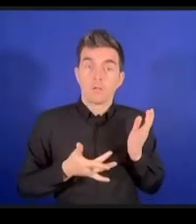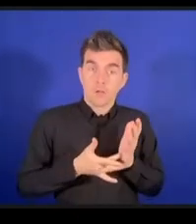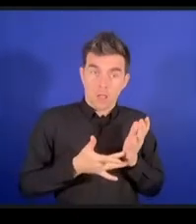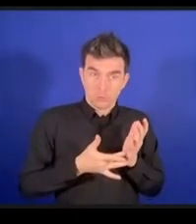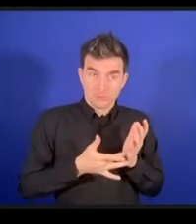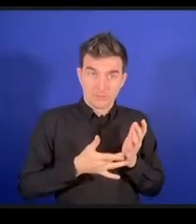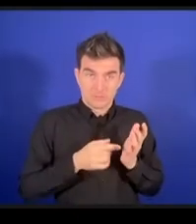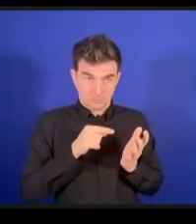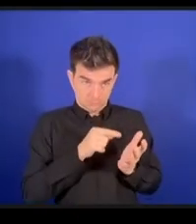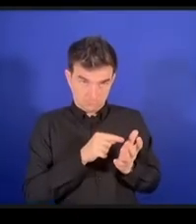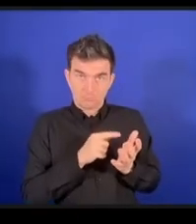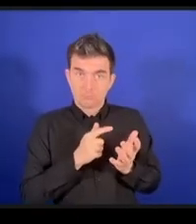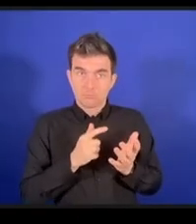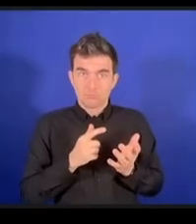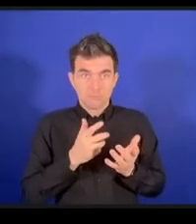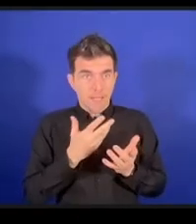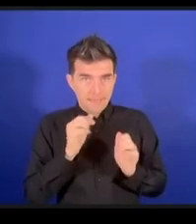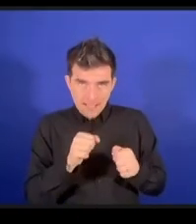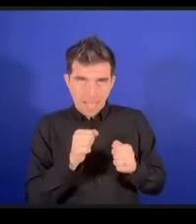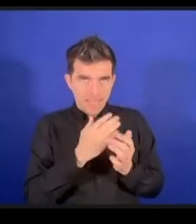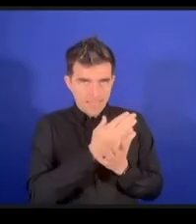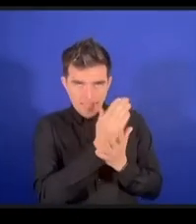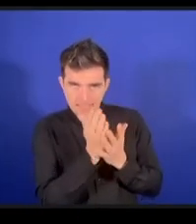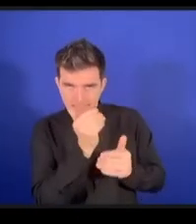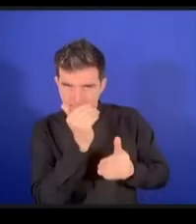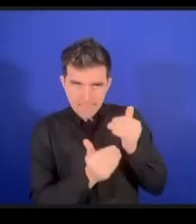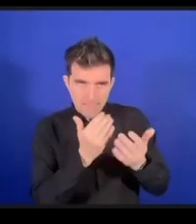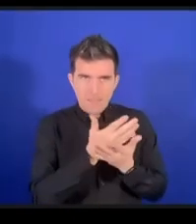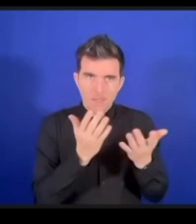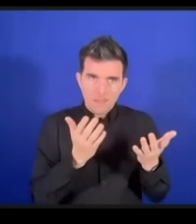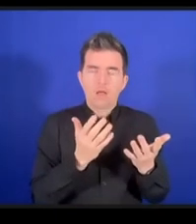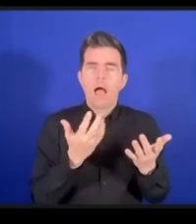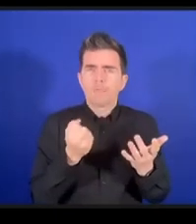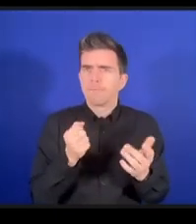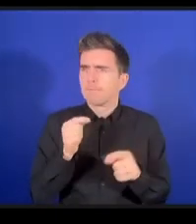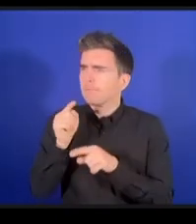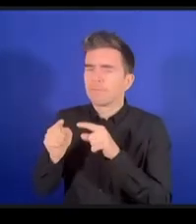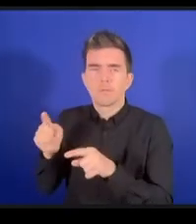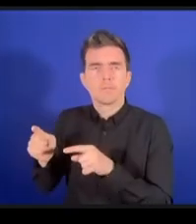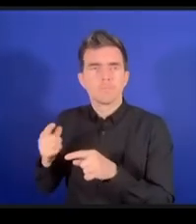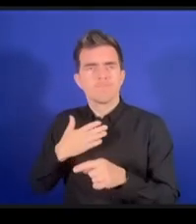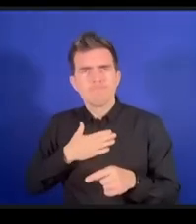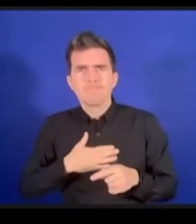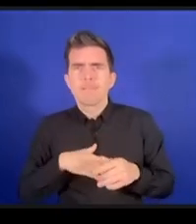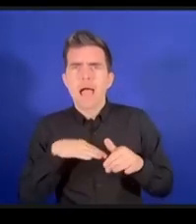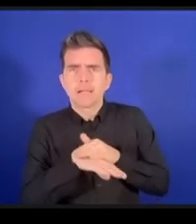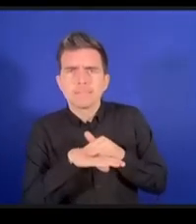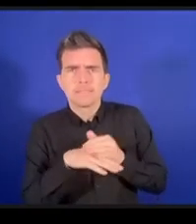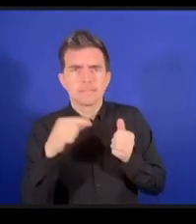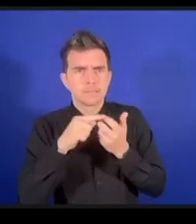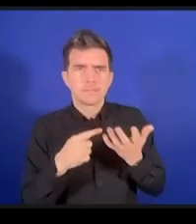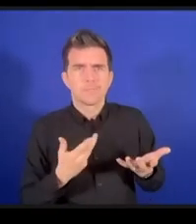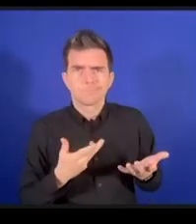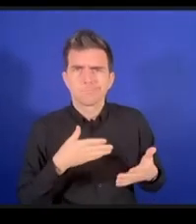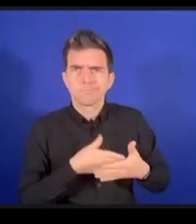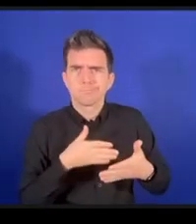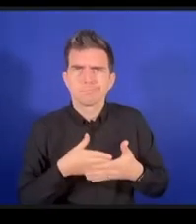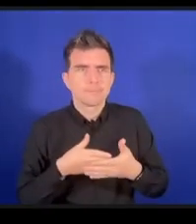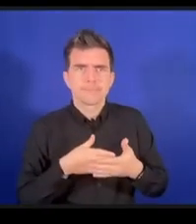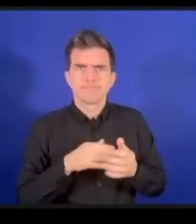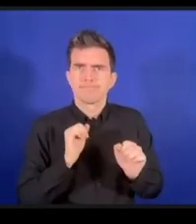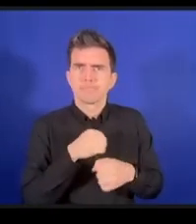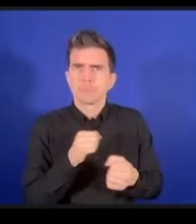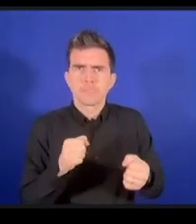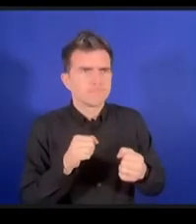してもその方はそのようなコンテンツにアクセスができないという現象が起きたわけですその一番いい例